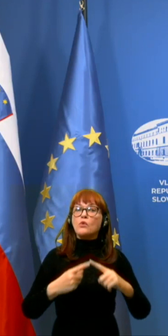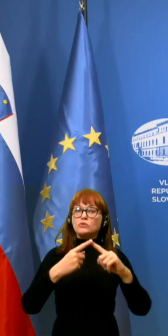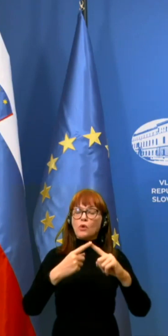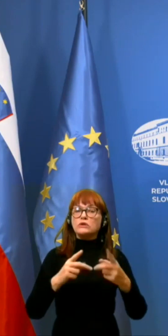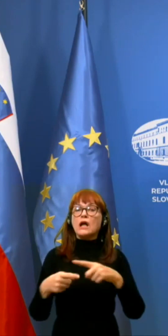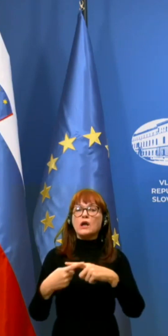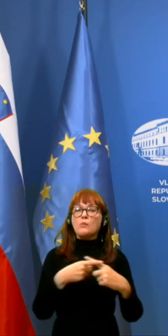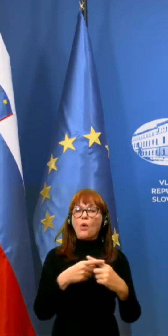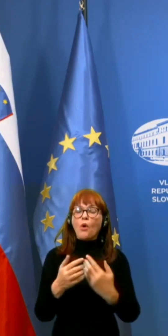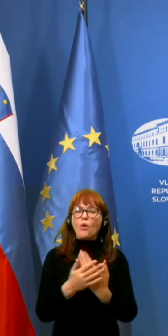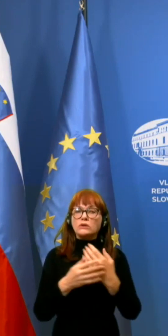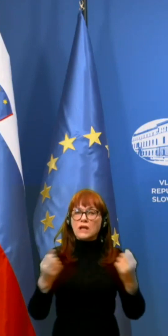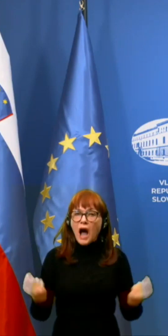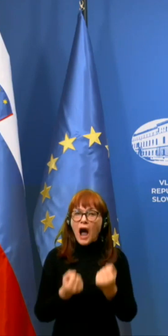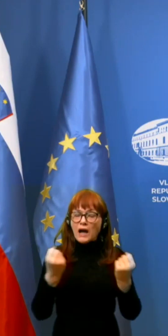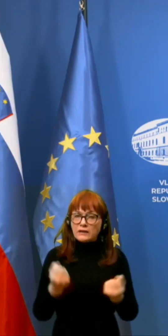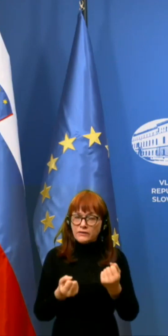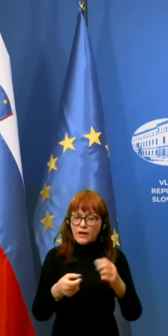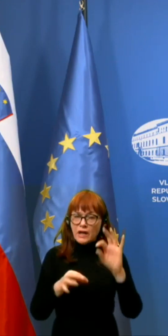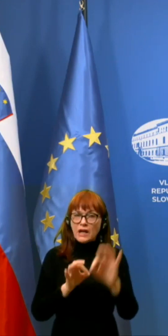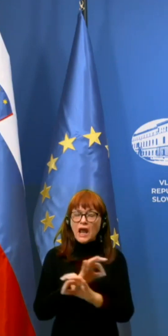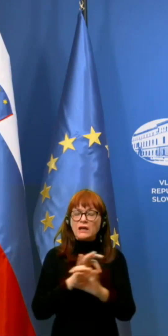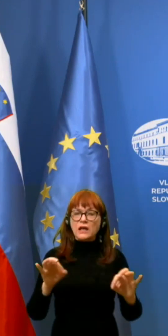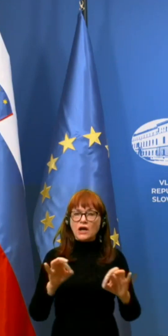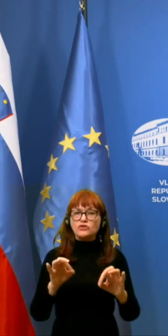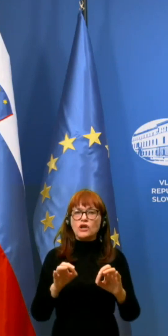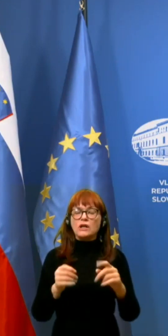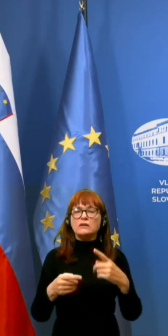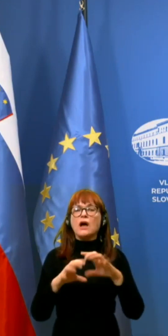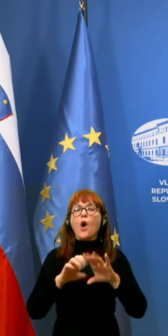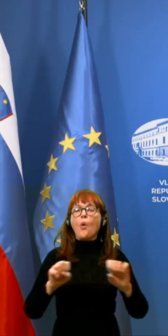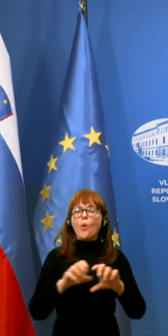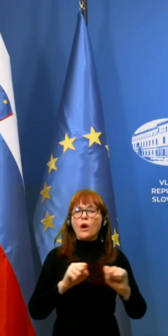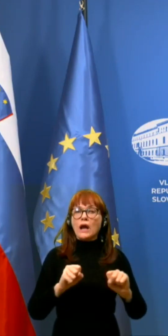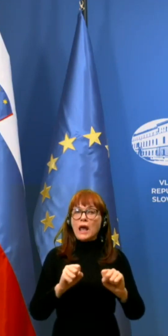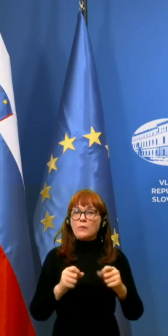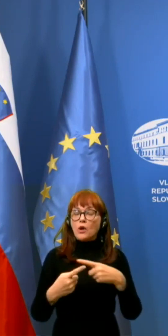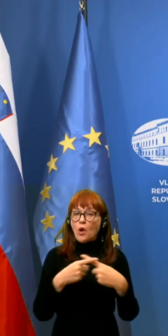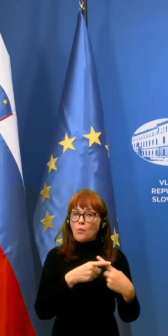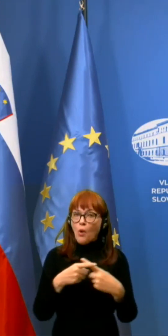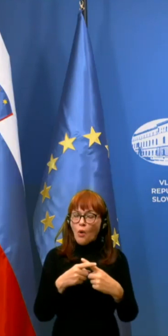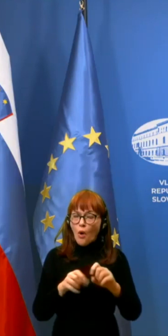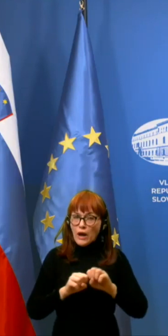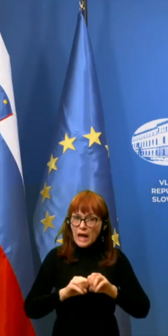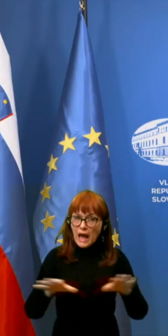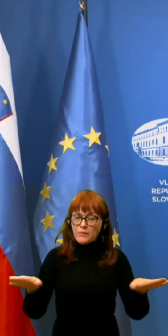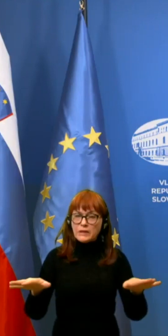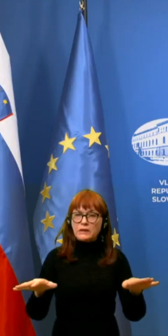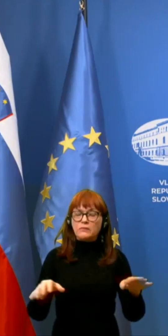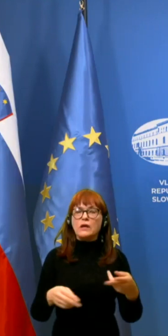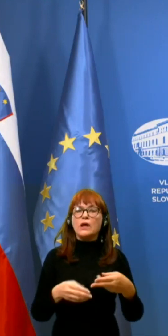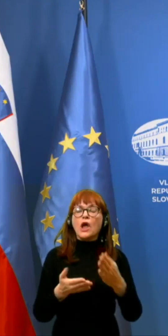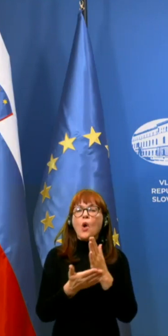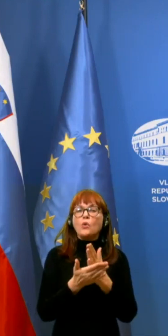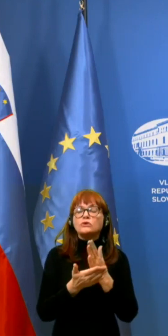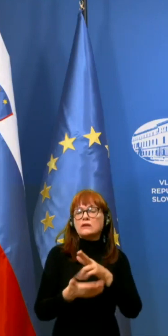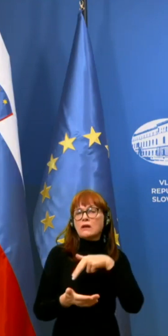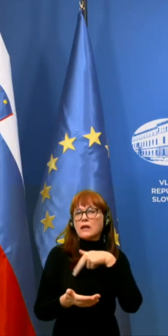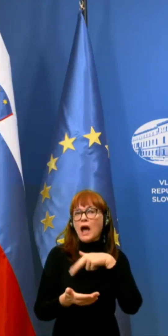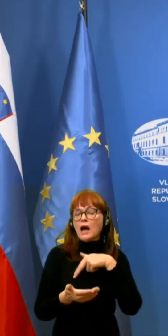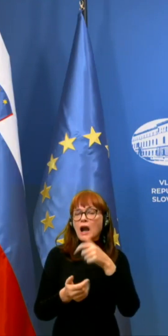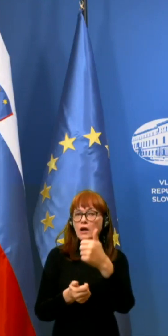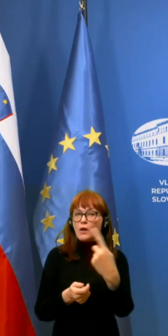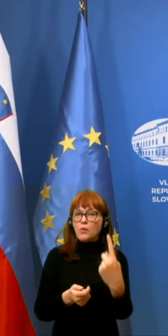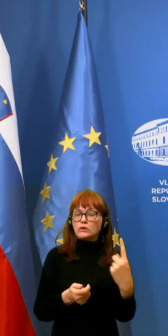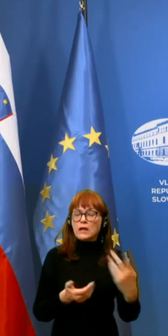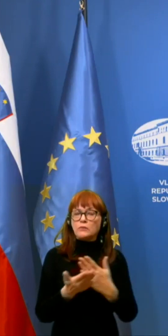pogoji za aktiviranje načrta za ukrepanje v pogojih epidemije, za ustrezno nagrajevanje posameznih služb in